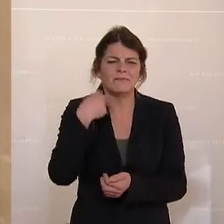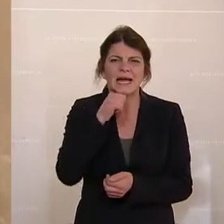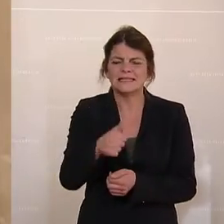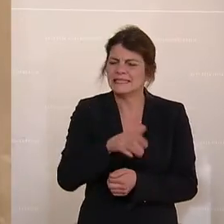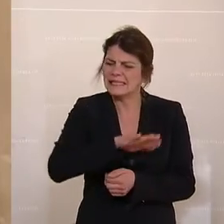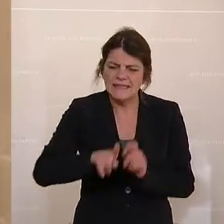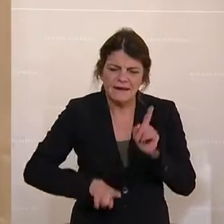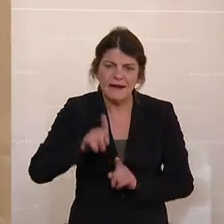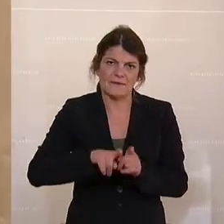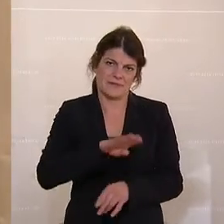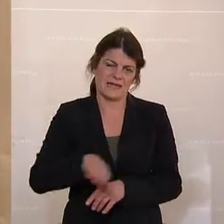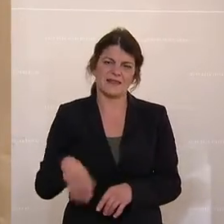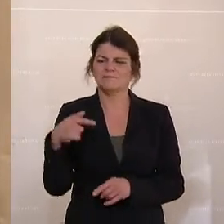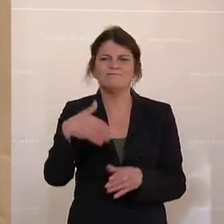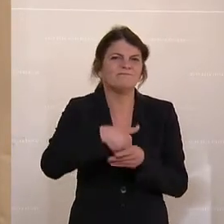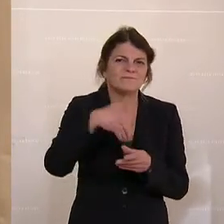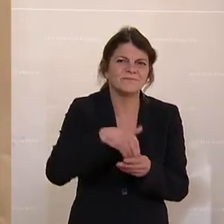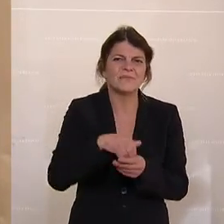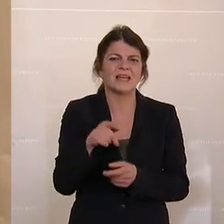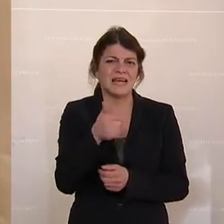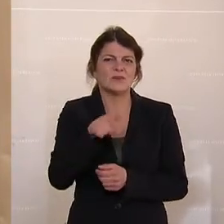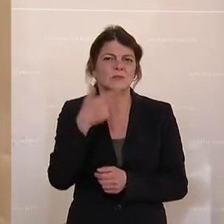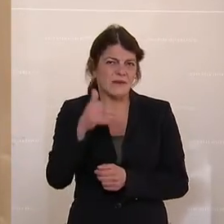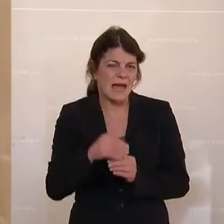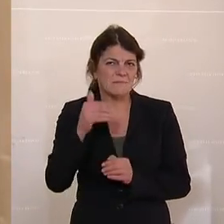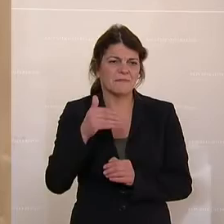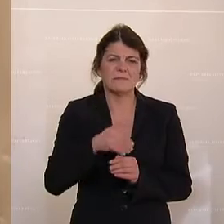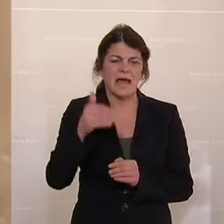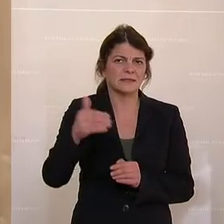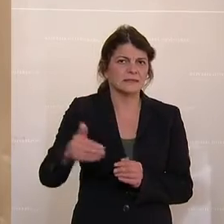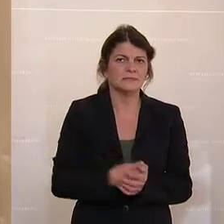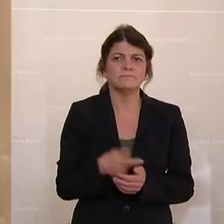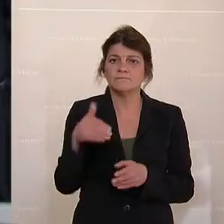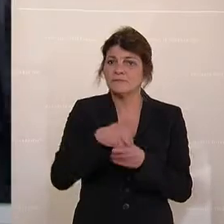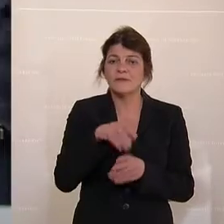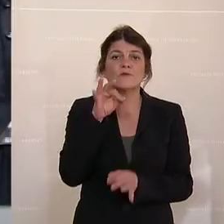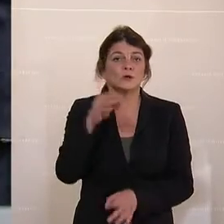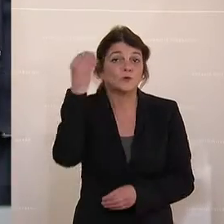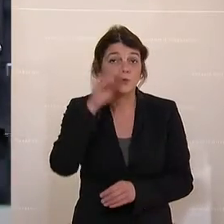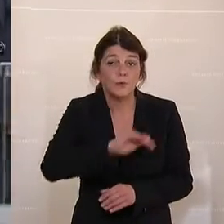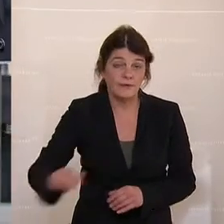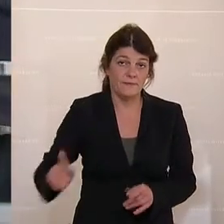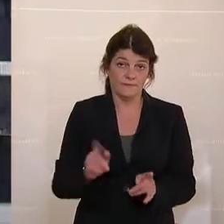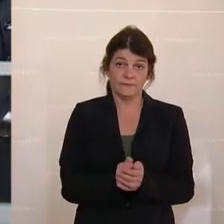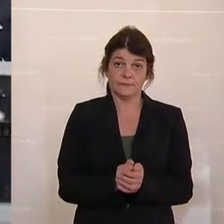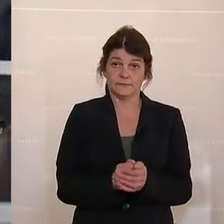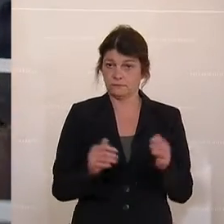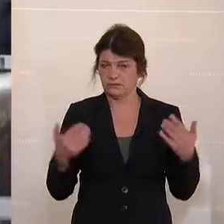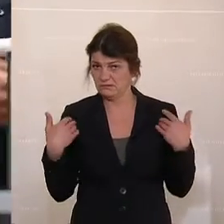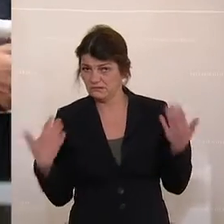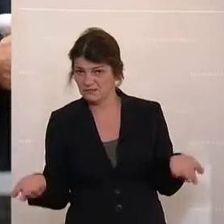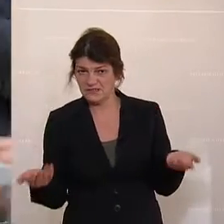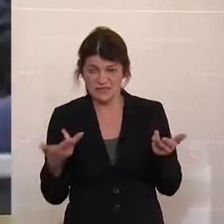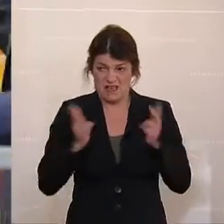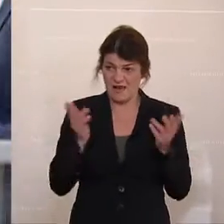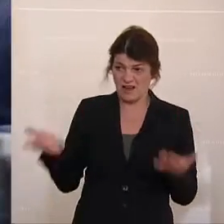Kindergartenkinder, sondern es handelt sich bei den 1,2 Milliarden um Schulkinder. Ich weiß nicht, was Sie